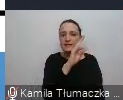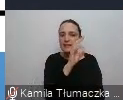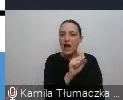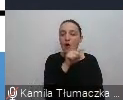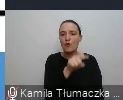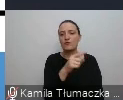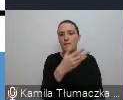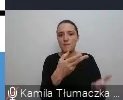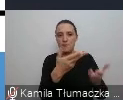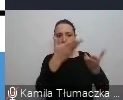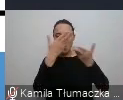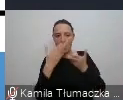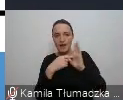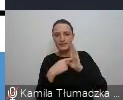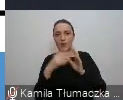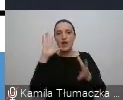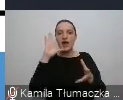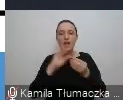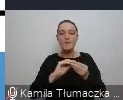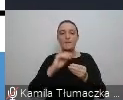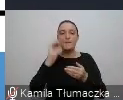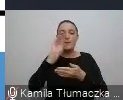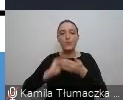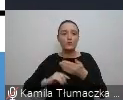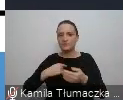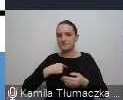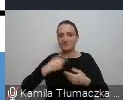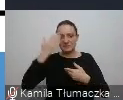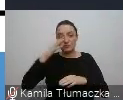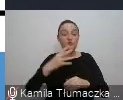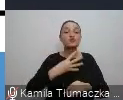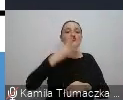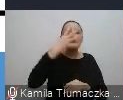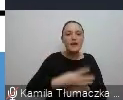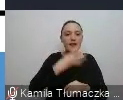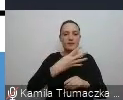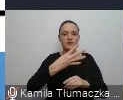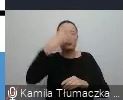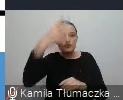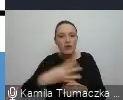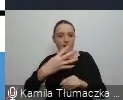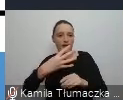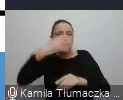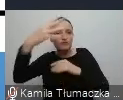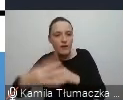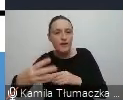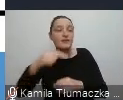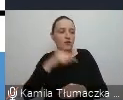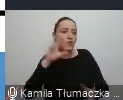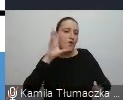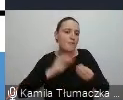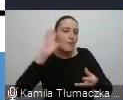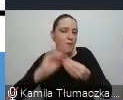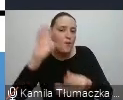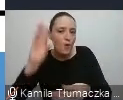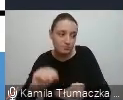raport, o którym nie wiedziałam. To jest raport, który wychodzi co cztery lata i takich raportów prawdopodobnie jest więcej,